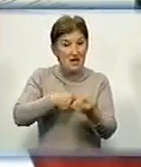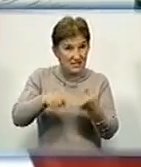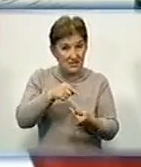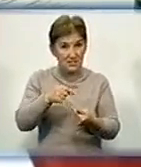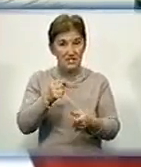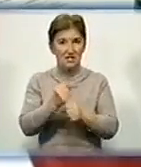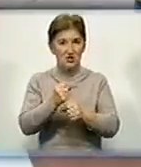прежде всього.